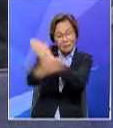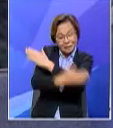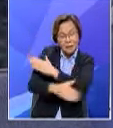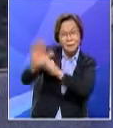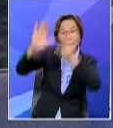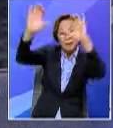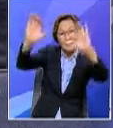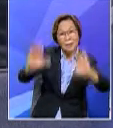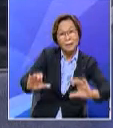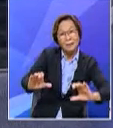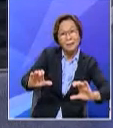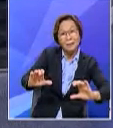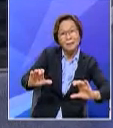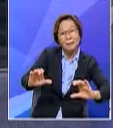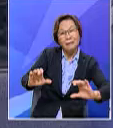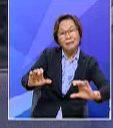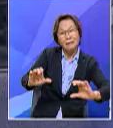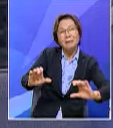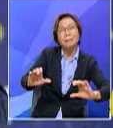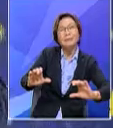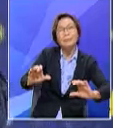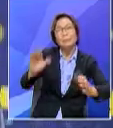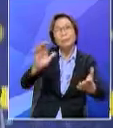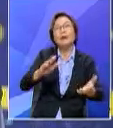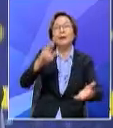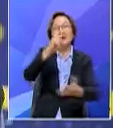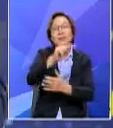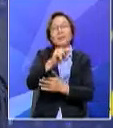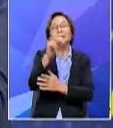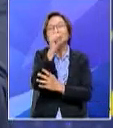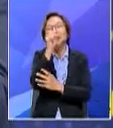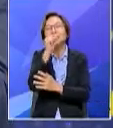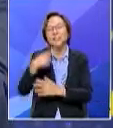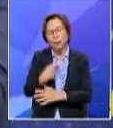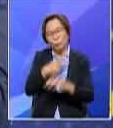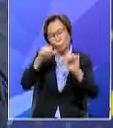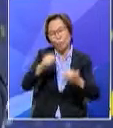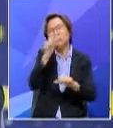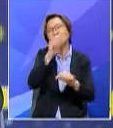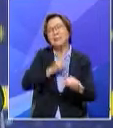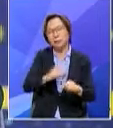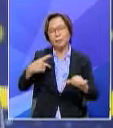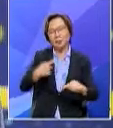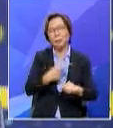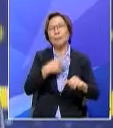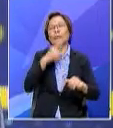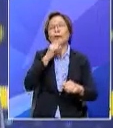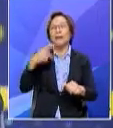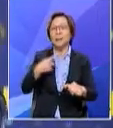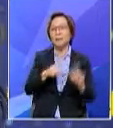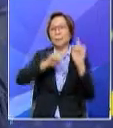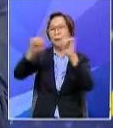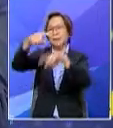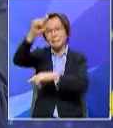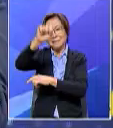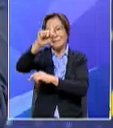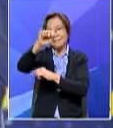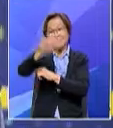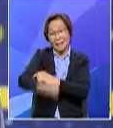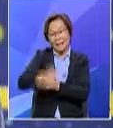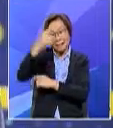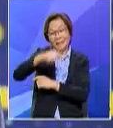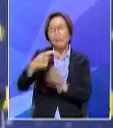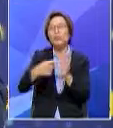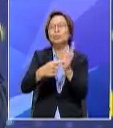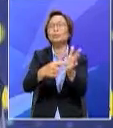mengambil pendekatan yang sedikit keras tentang muzik tapi penasyid kita masih mampu saya sendiri itu ada pengalaman kita ke selatan Thailand membuat persembahan